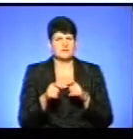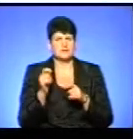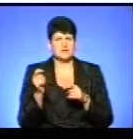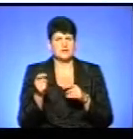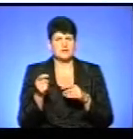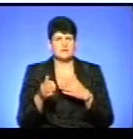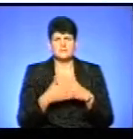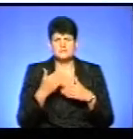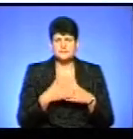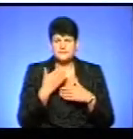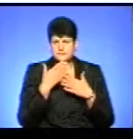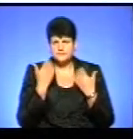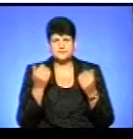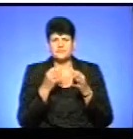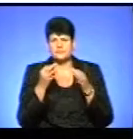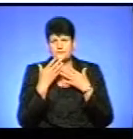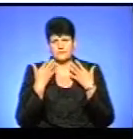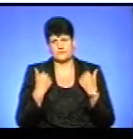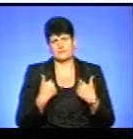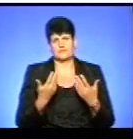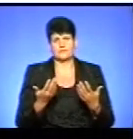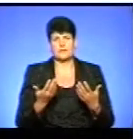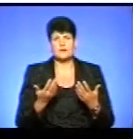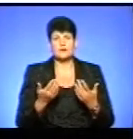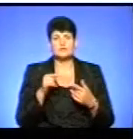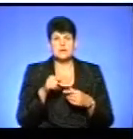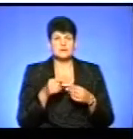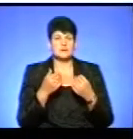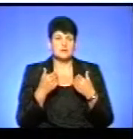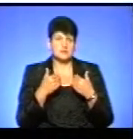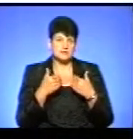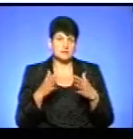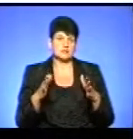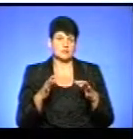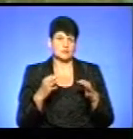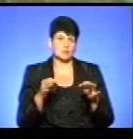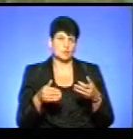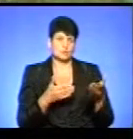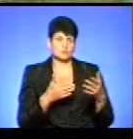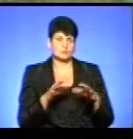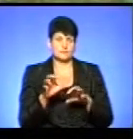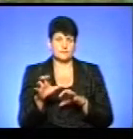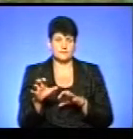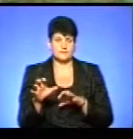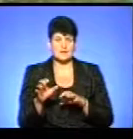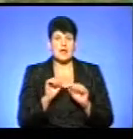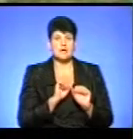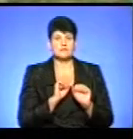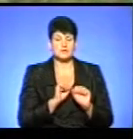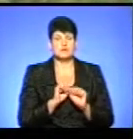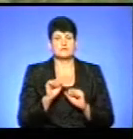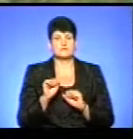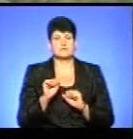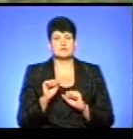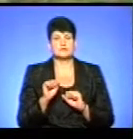ошейників, нічого. У нас цього немає. Тому в нас завжди відкритий доступ до животних. Адвокат Тетяна Семо стоїть на